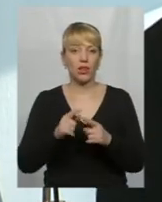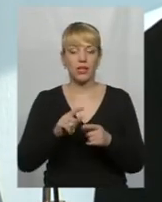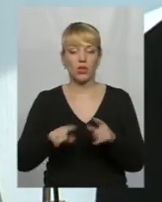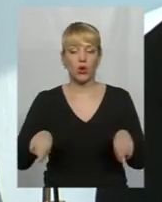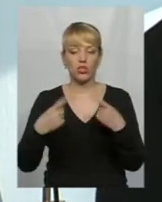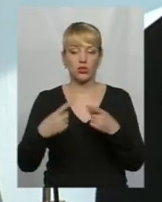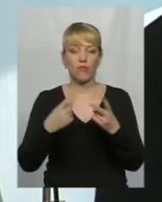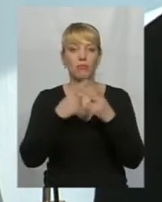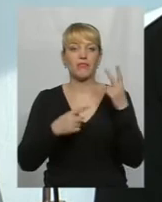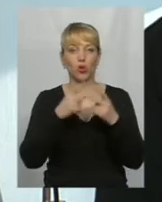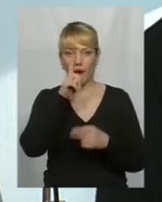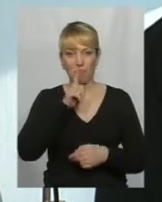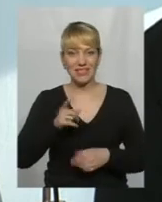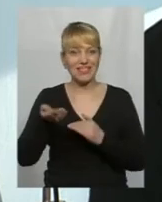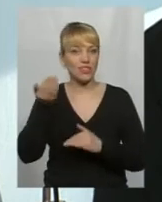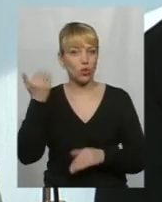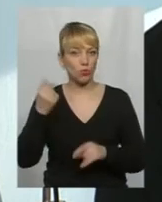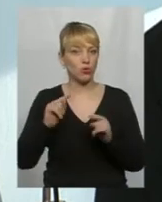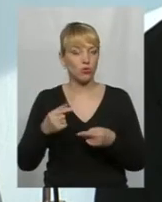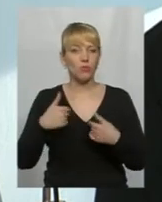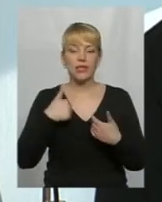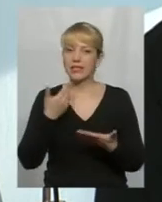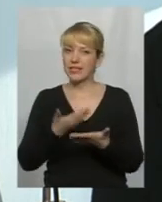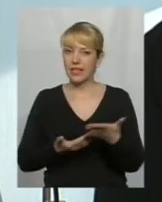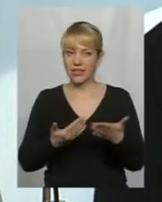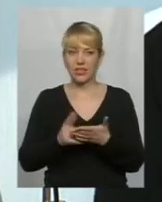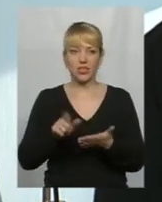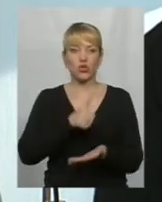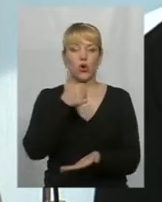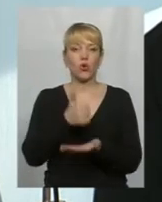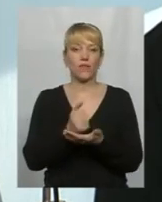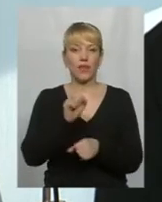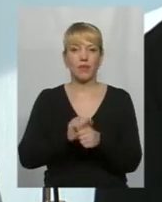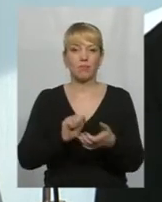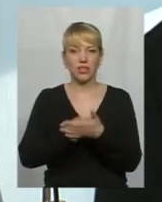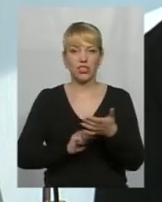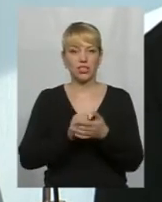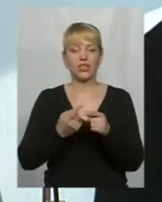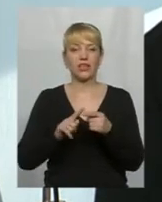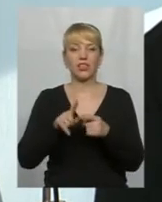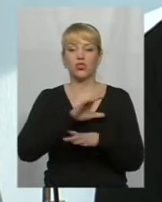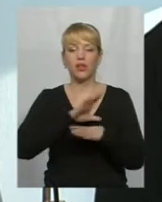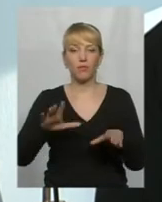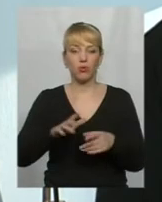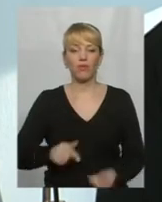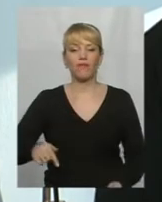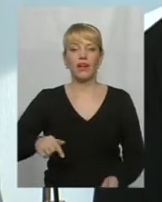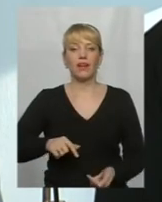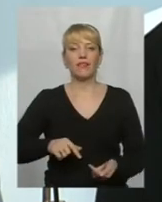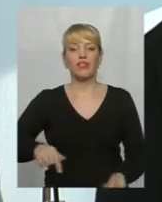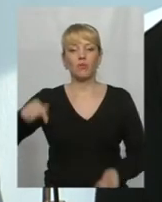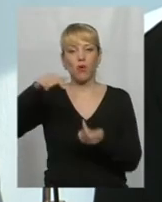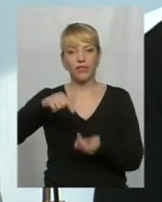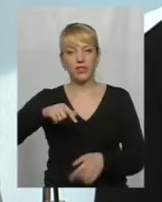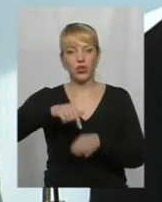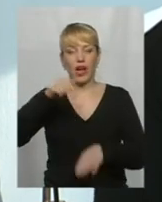місяця. Тому, мені здається, що сама головна причина, те, що не було відповідної реакції на